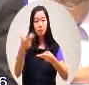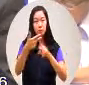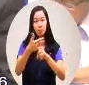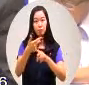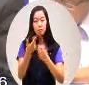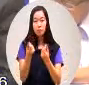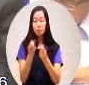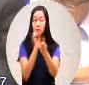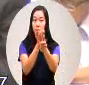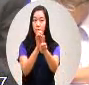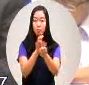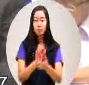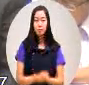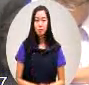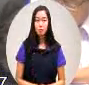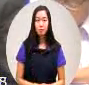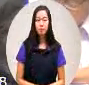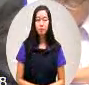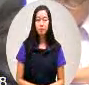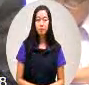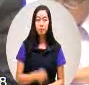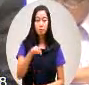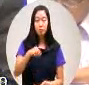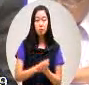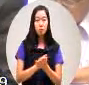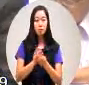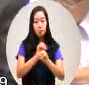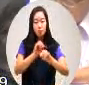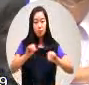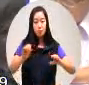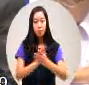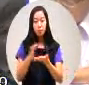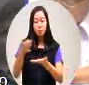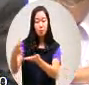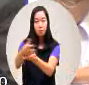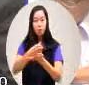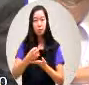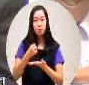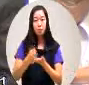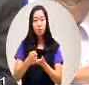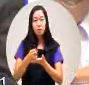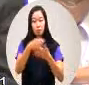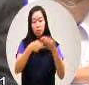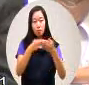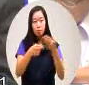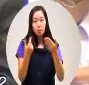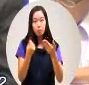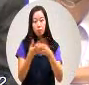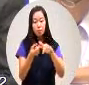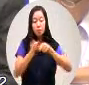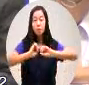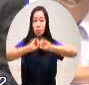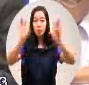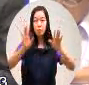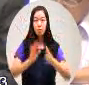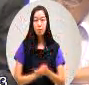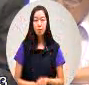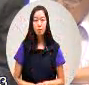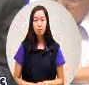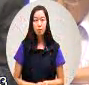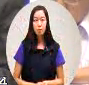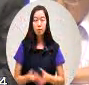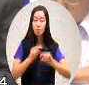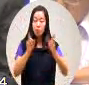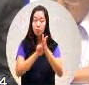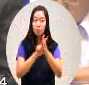議員报告就是说这个土地征收条例在今年1月4号公告公告的时候